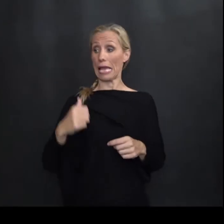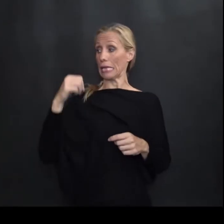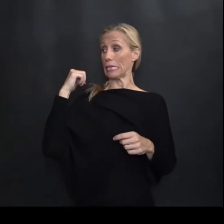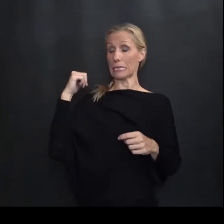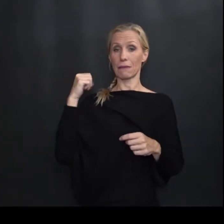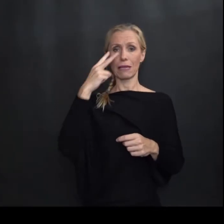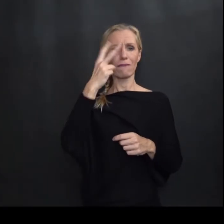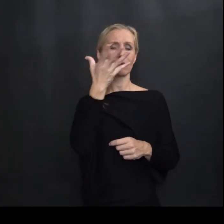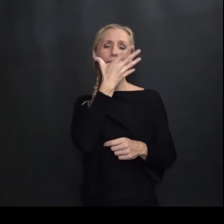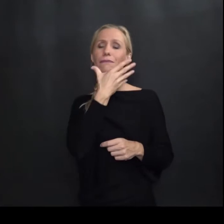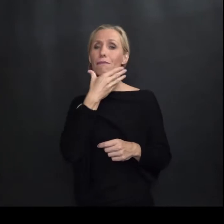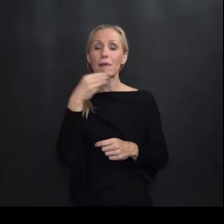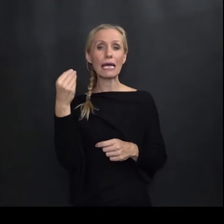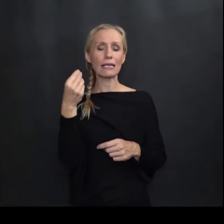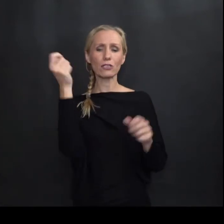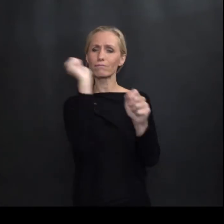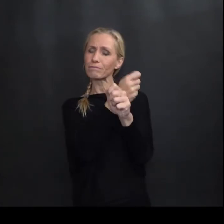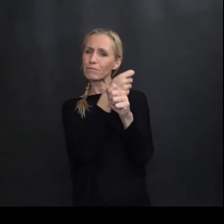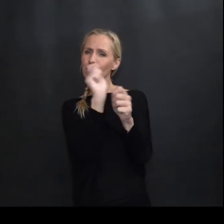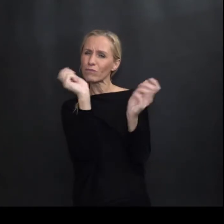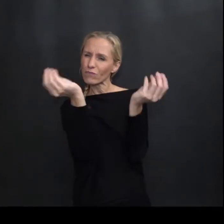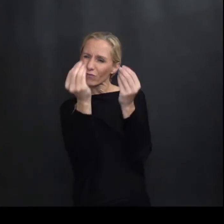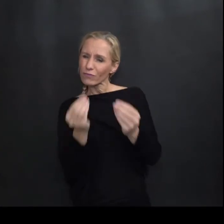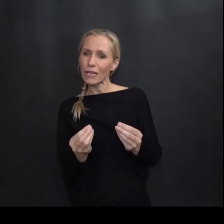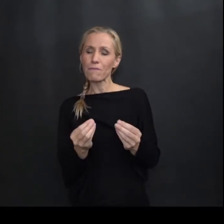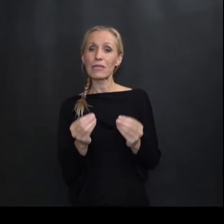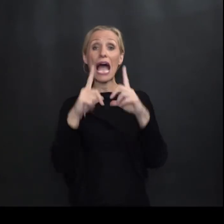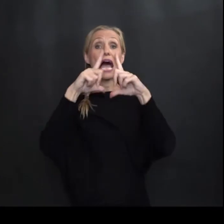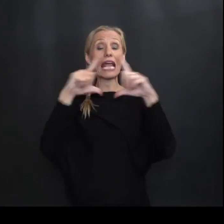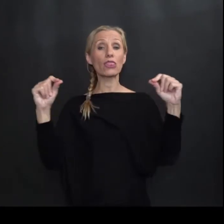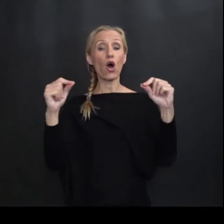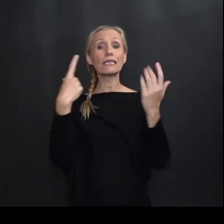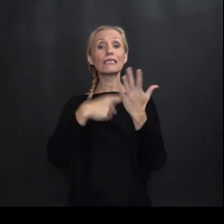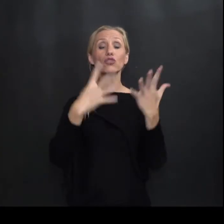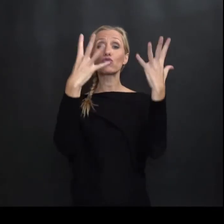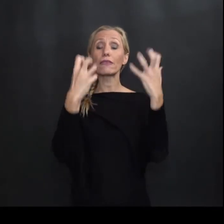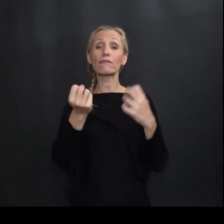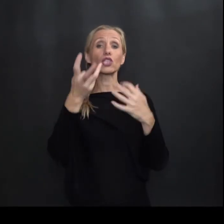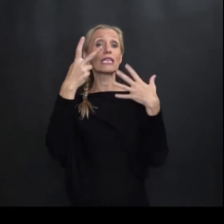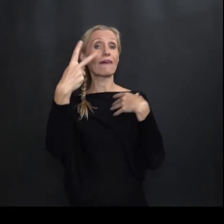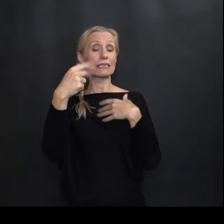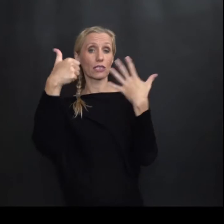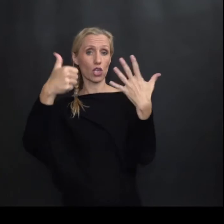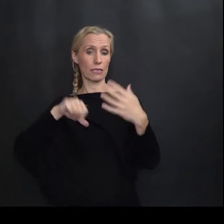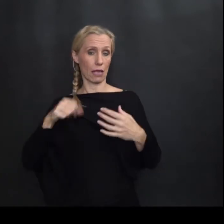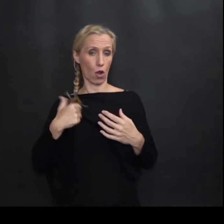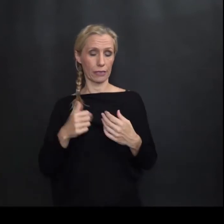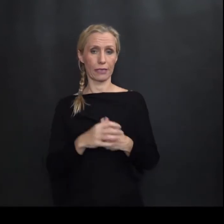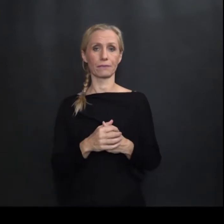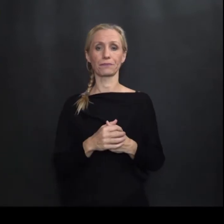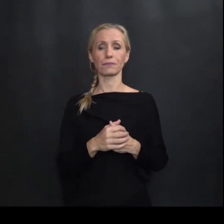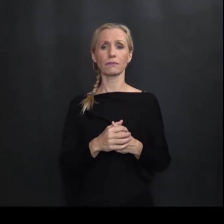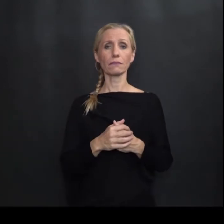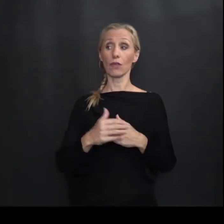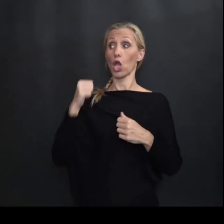mene se nalazi Jedan prekrasan uređeni restaurirani Renault iz 1926. godine